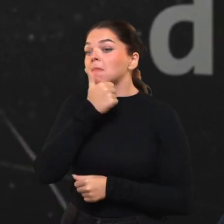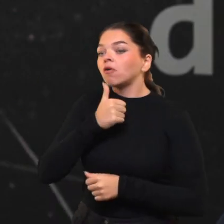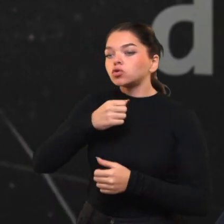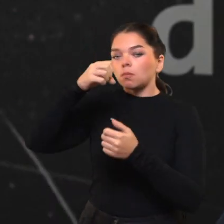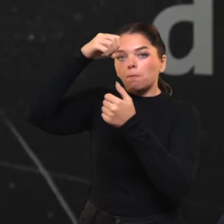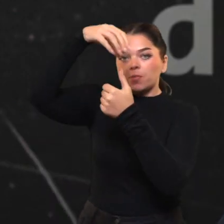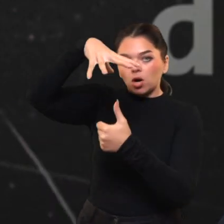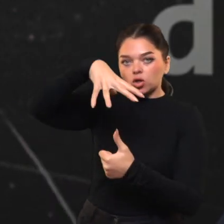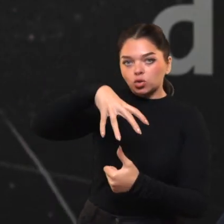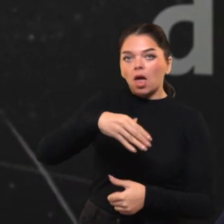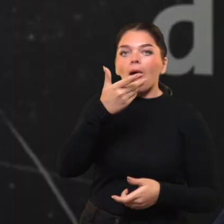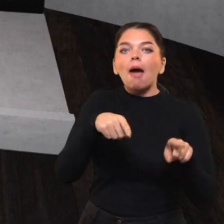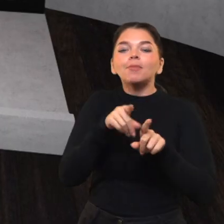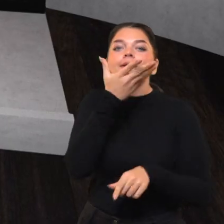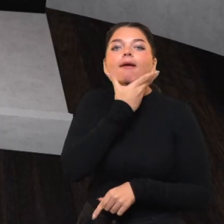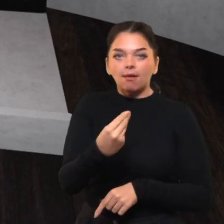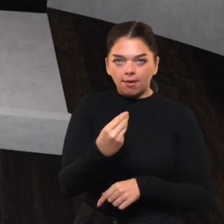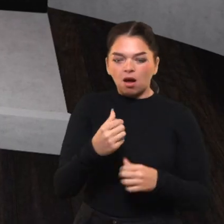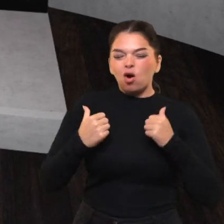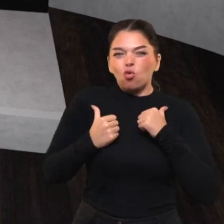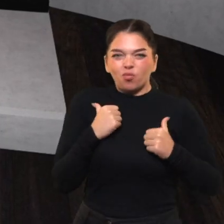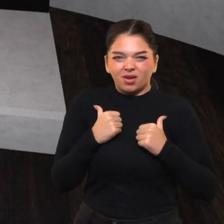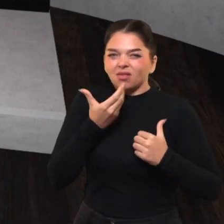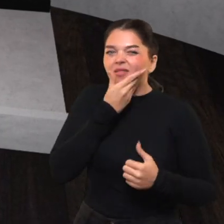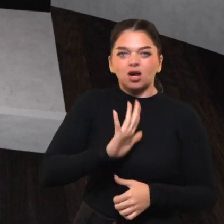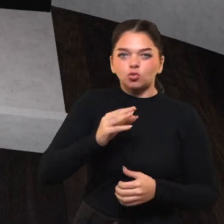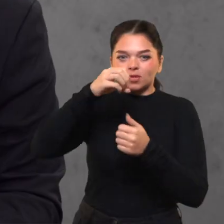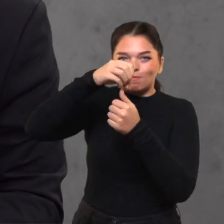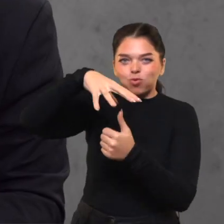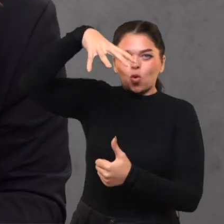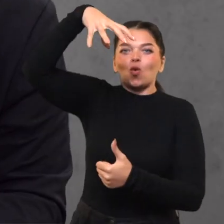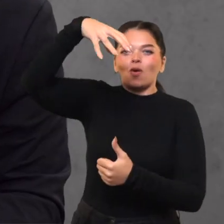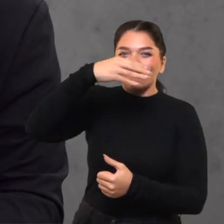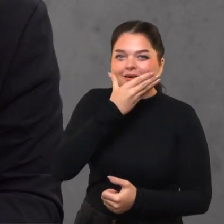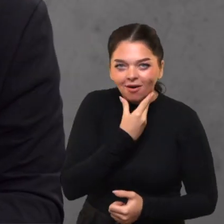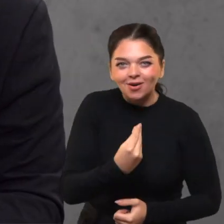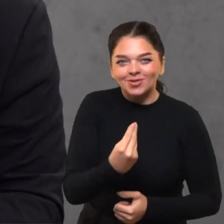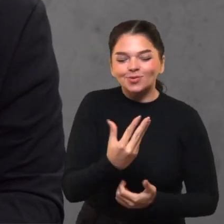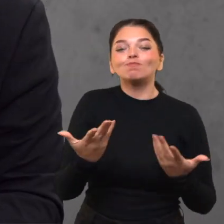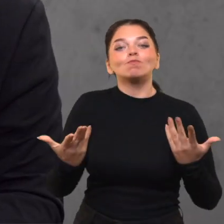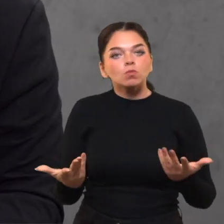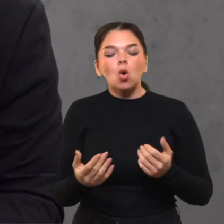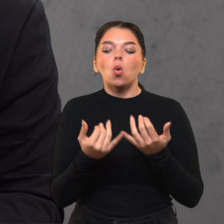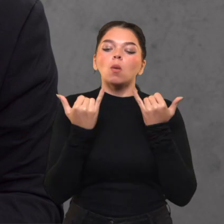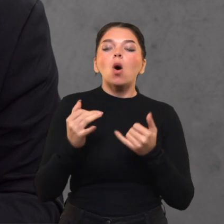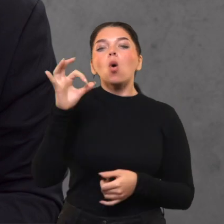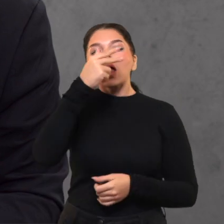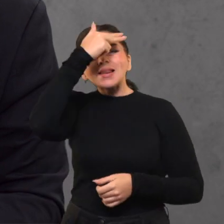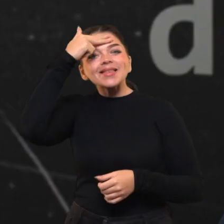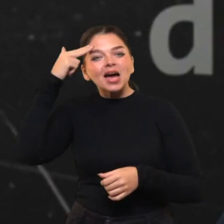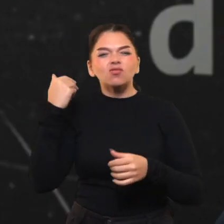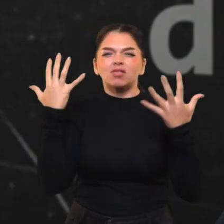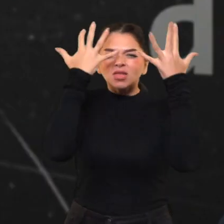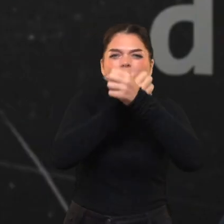Parašutas, kaip gėlė. Gražu tik tada, kai išsisklydžia. O dabar, jeigu atėtumėt į